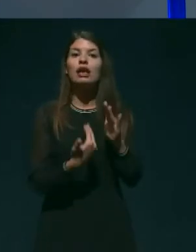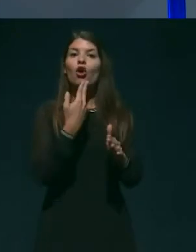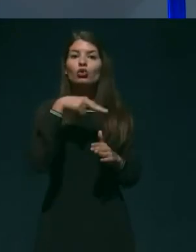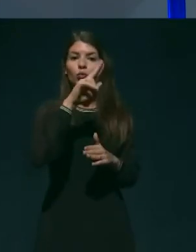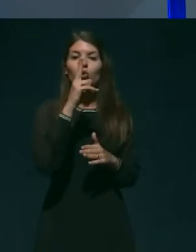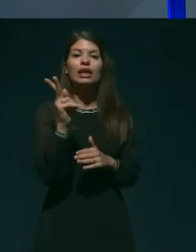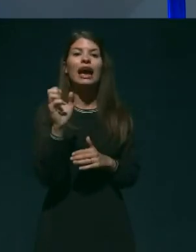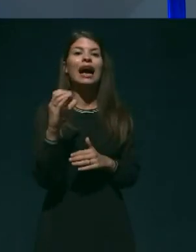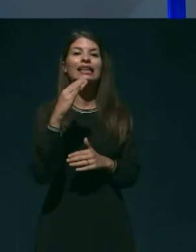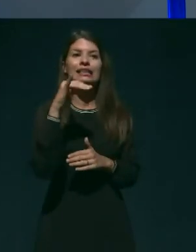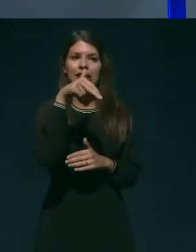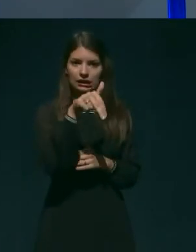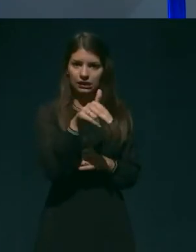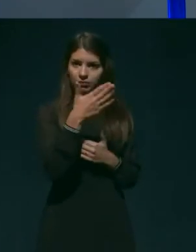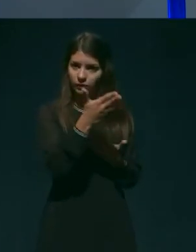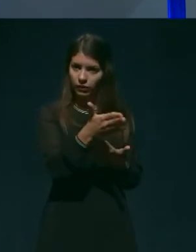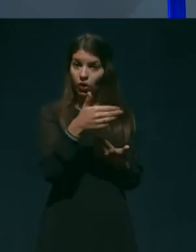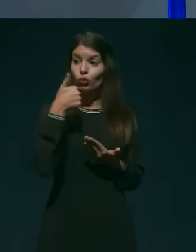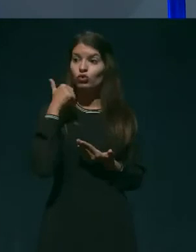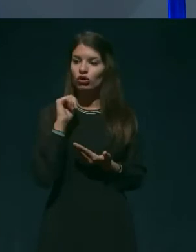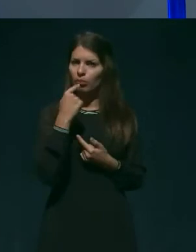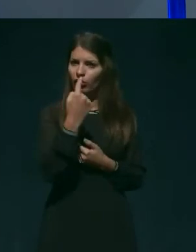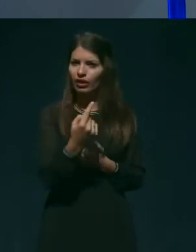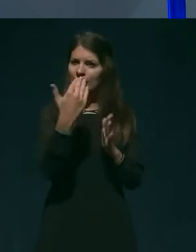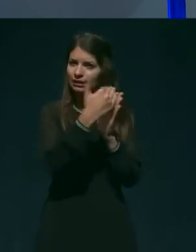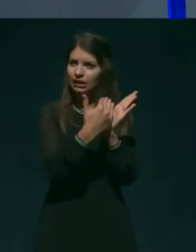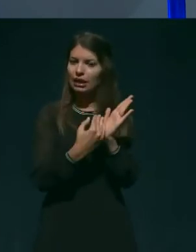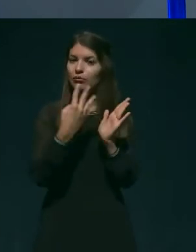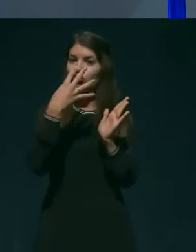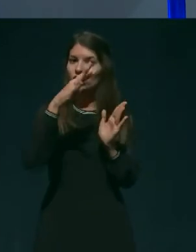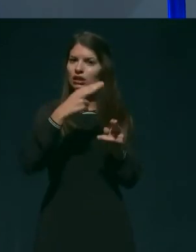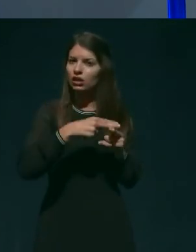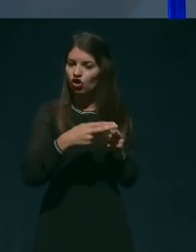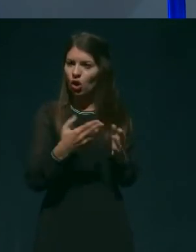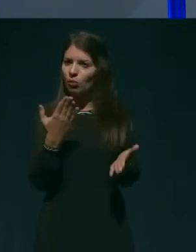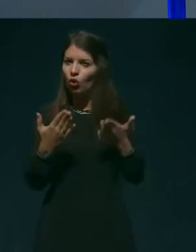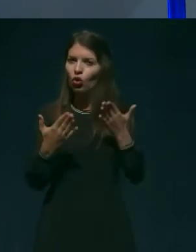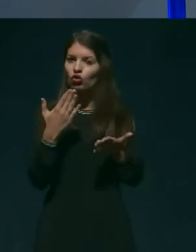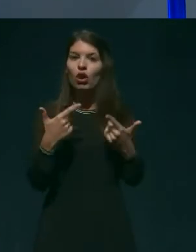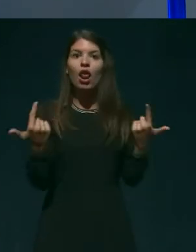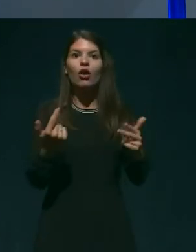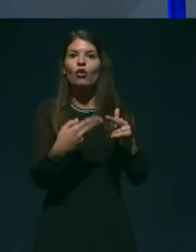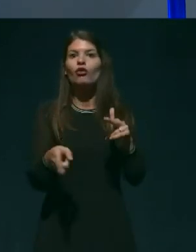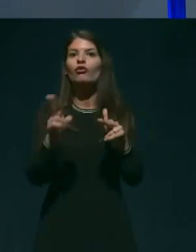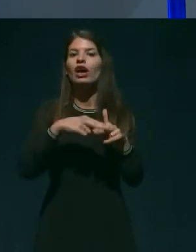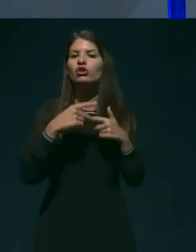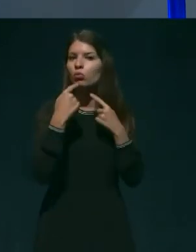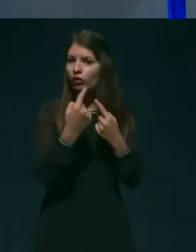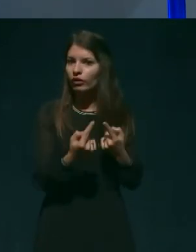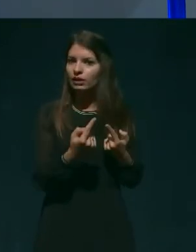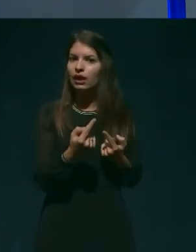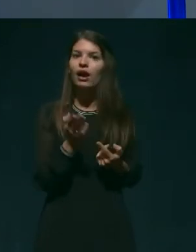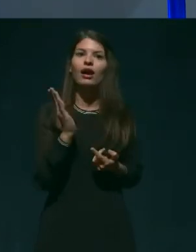ste omenili ta seznam 14 držav, če bi nam lahko mogoče kaj več razkrili, kaj se nam obeta.